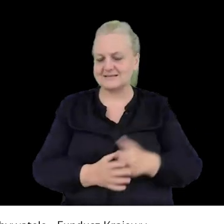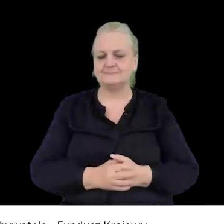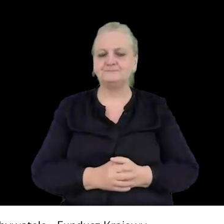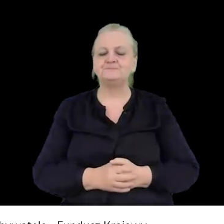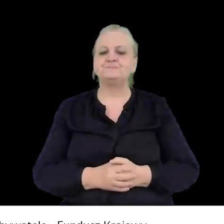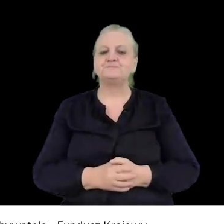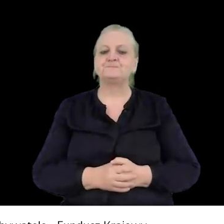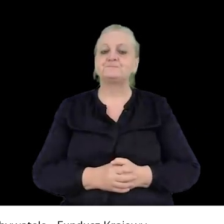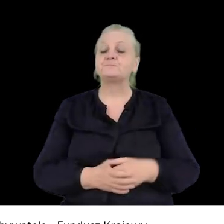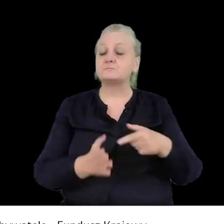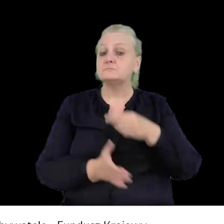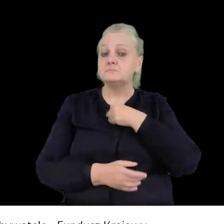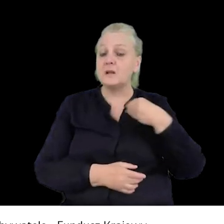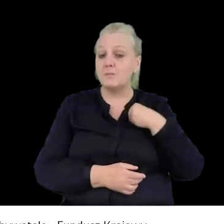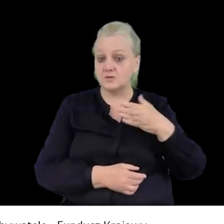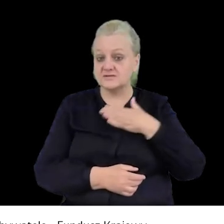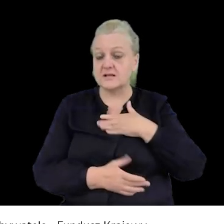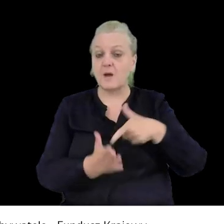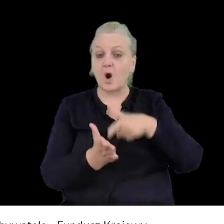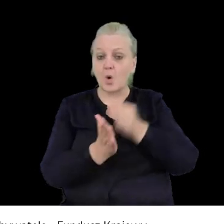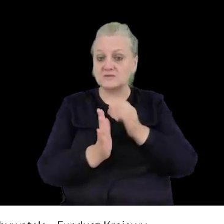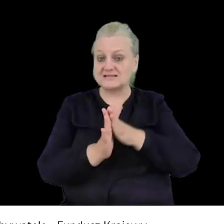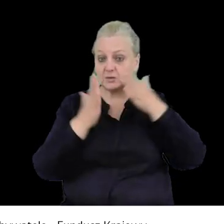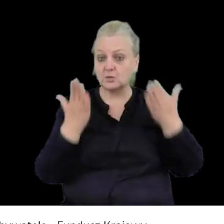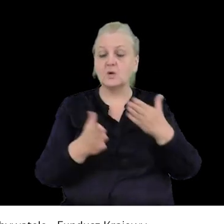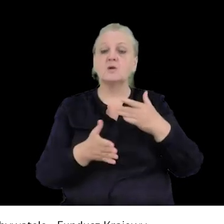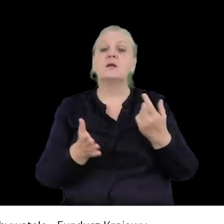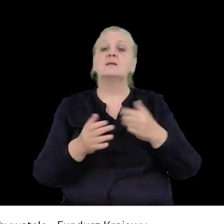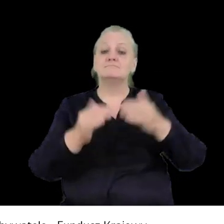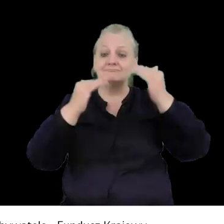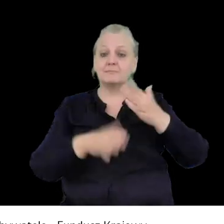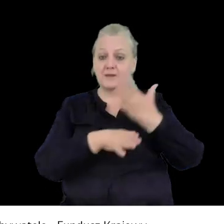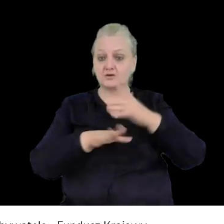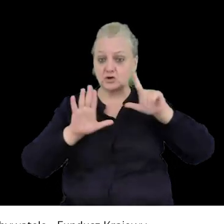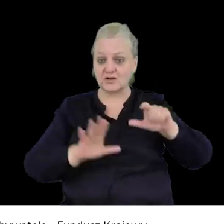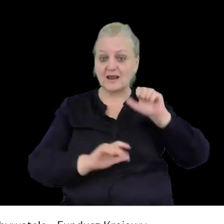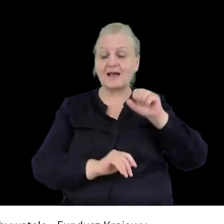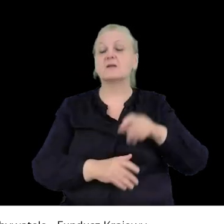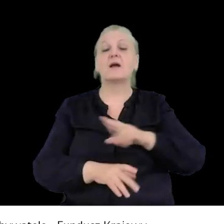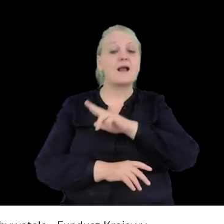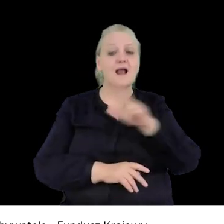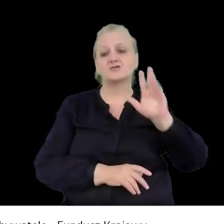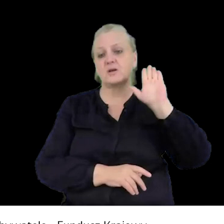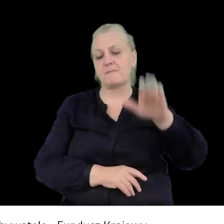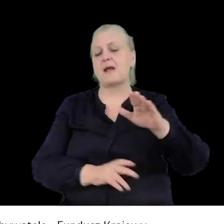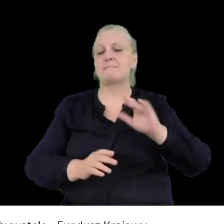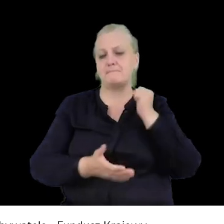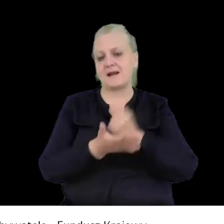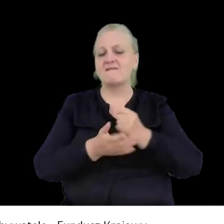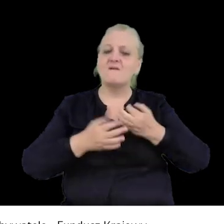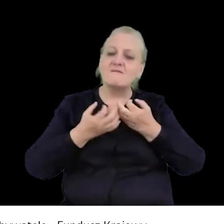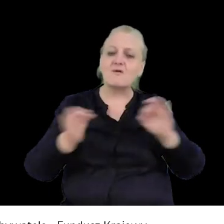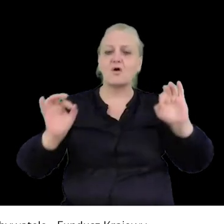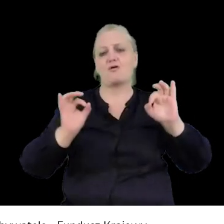I tak, i w Polsce mamy konstytucję, która w 57 artykule mówi, że każdemu zapewnia się wolność organizowania pokojowych